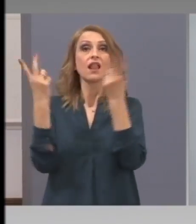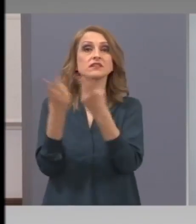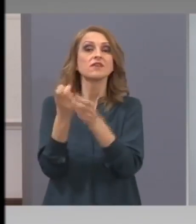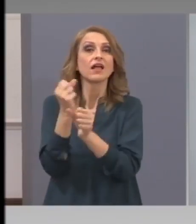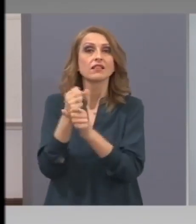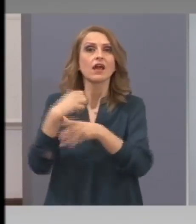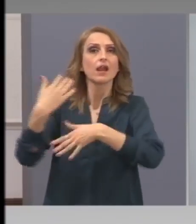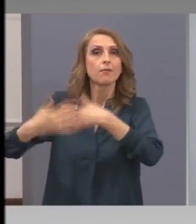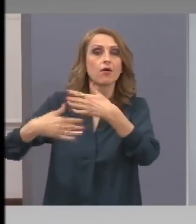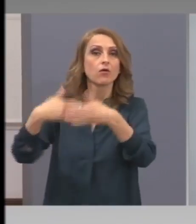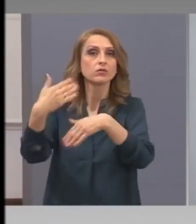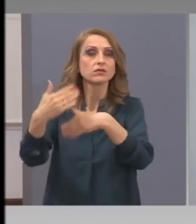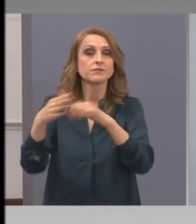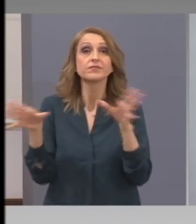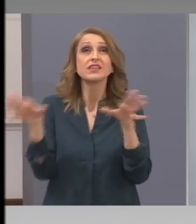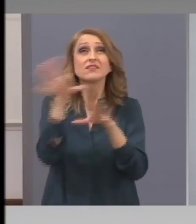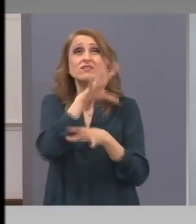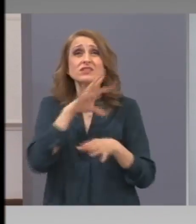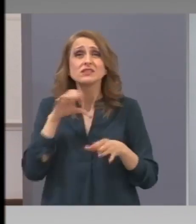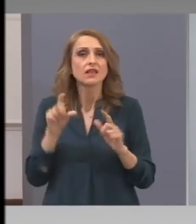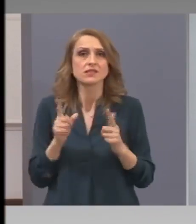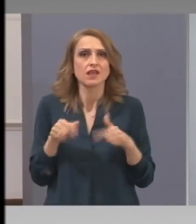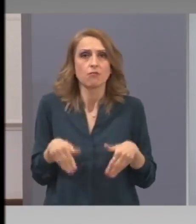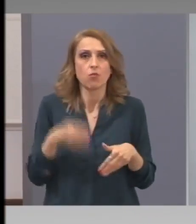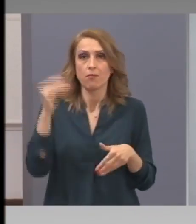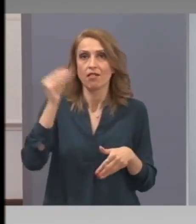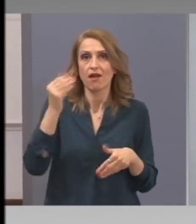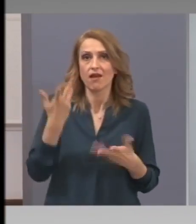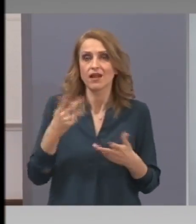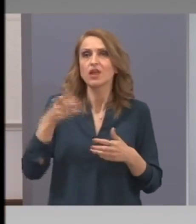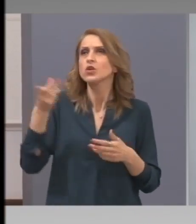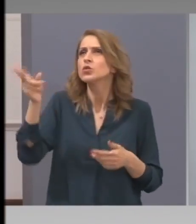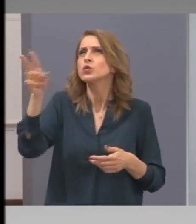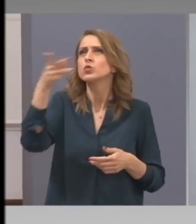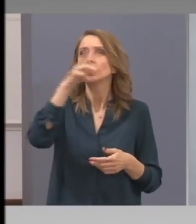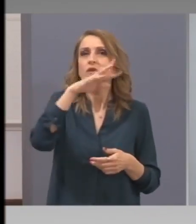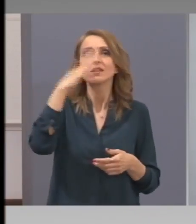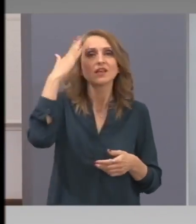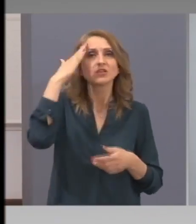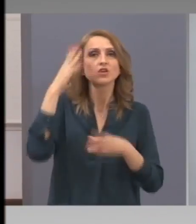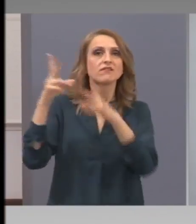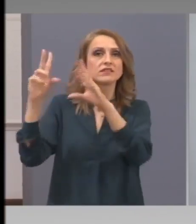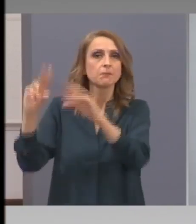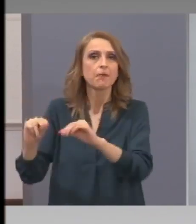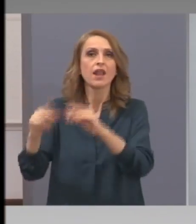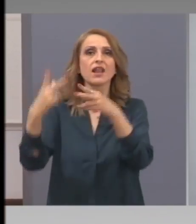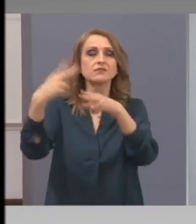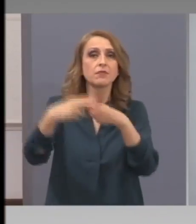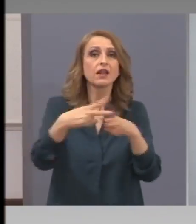виждат. Всичко е спрял. И чака да види на къде и как ще стане.